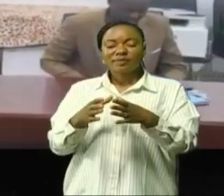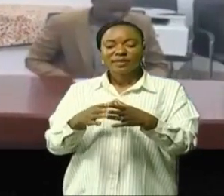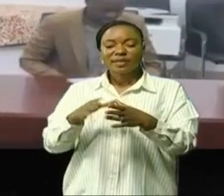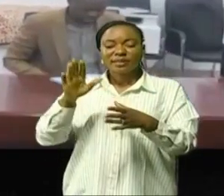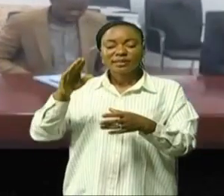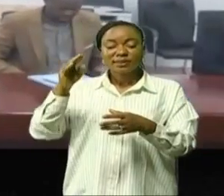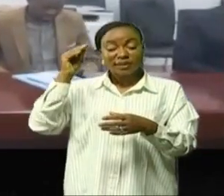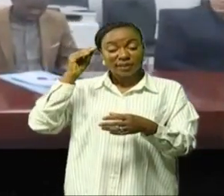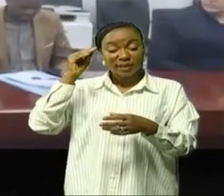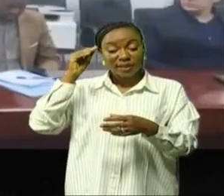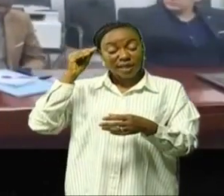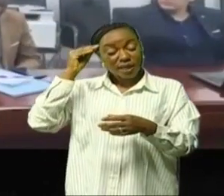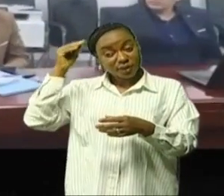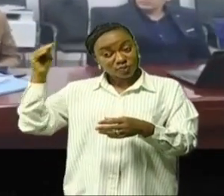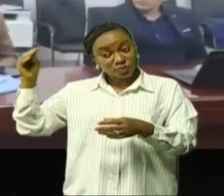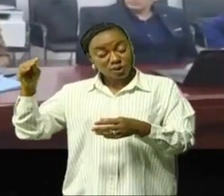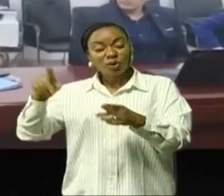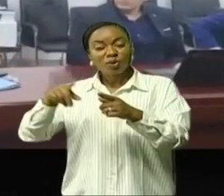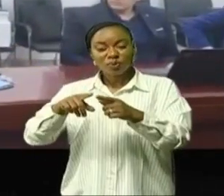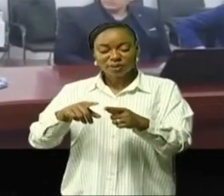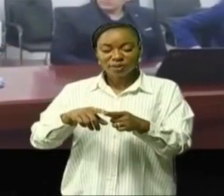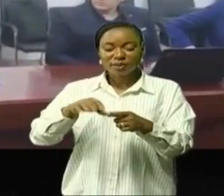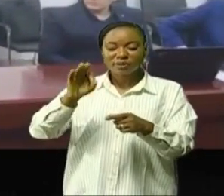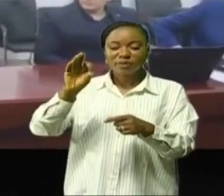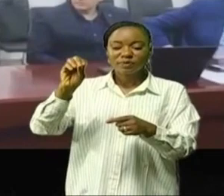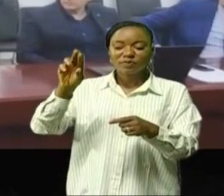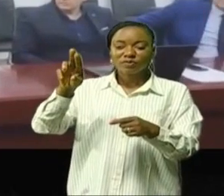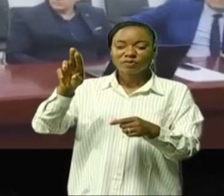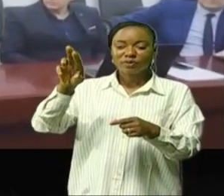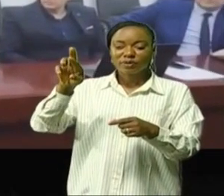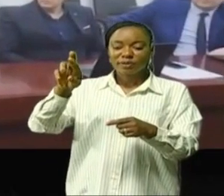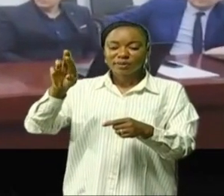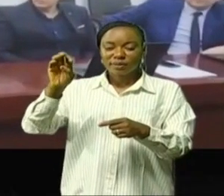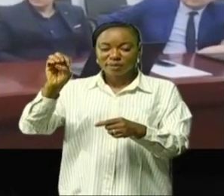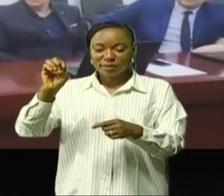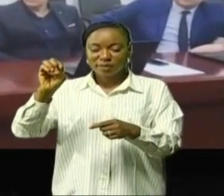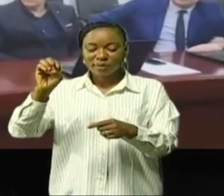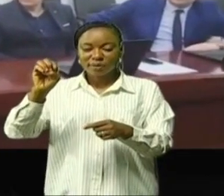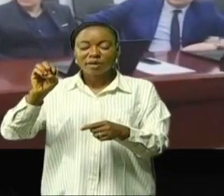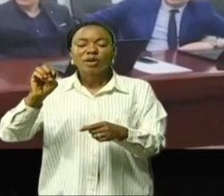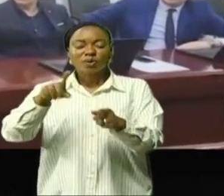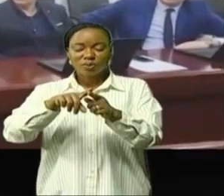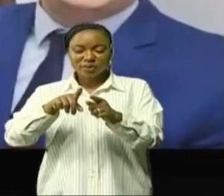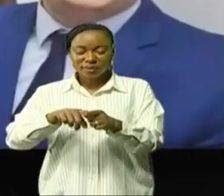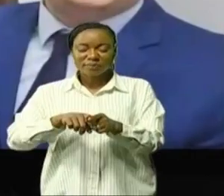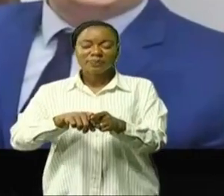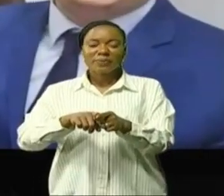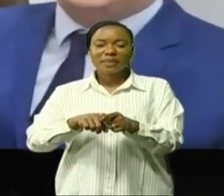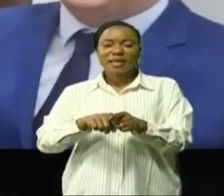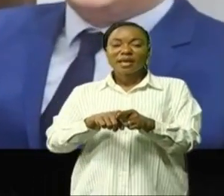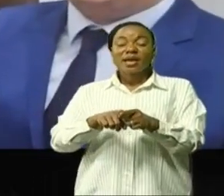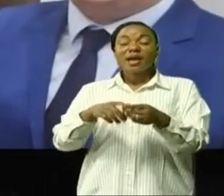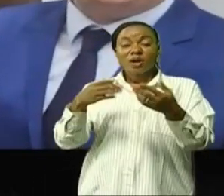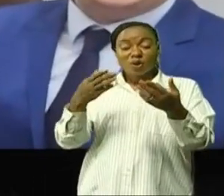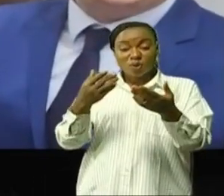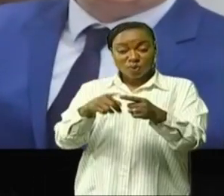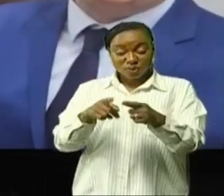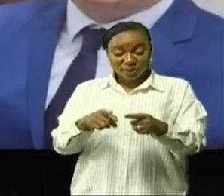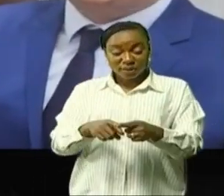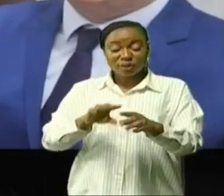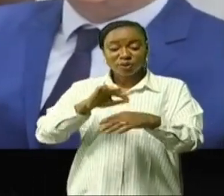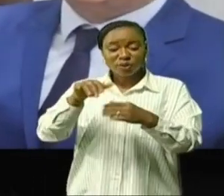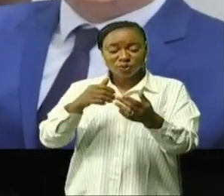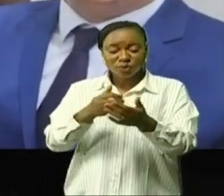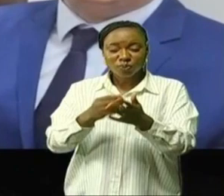exploits le Fonair est sur le bon chemin Je me suivre qui vont s'adresser à madame la detective générale à toute l'équipe du Fonair